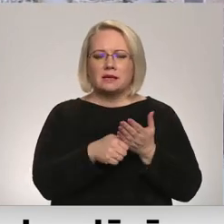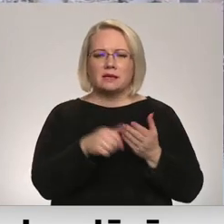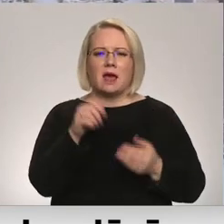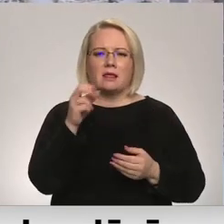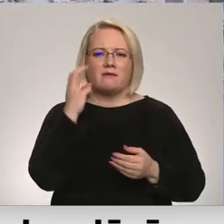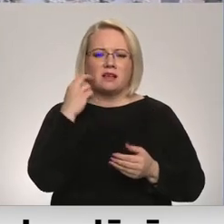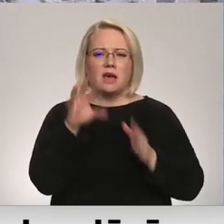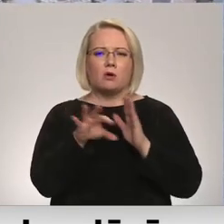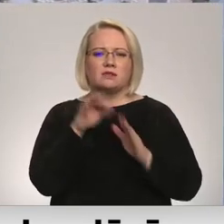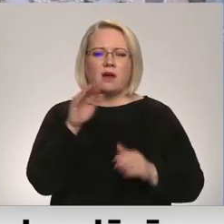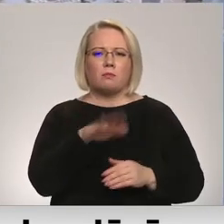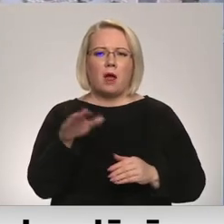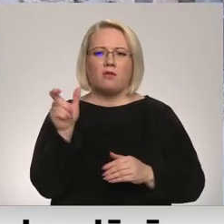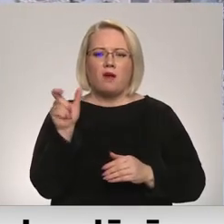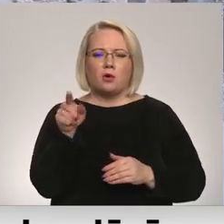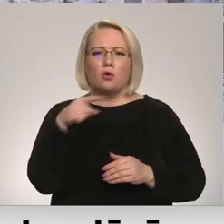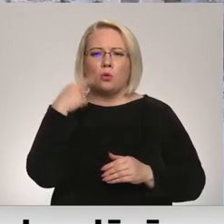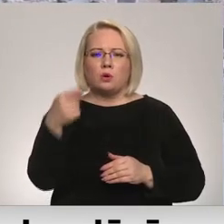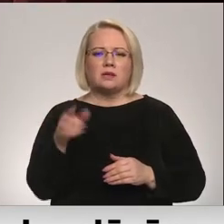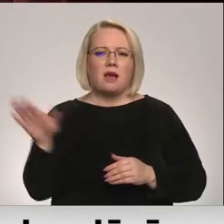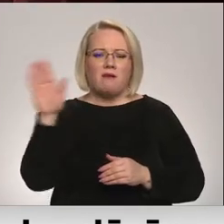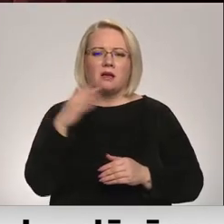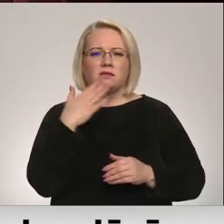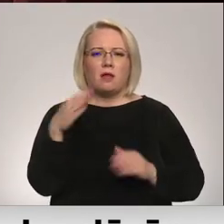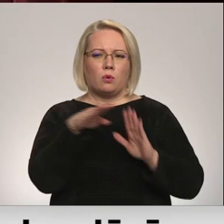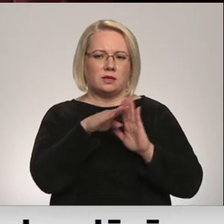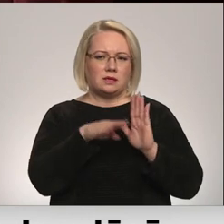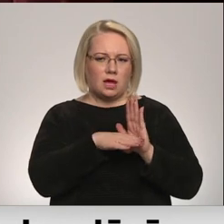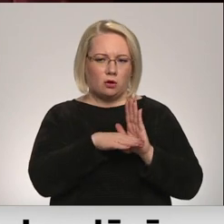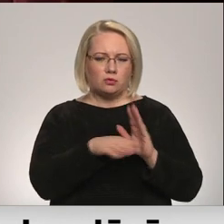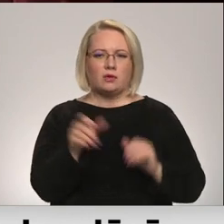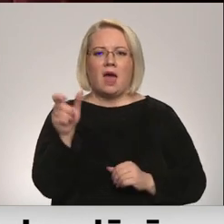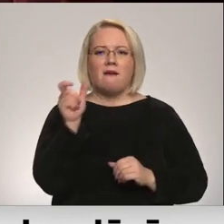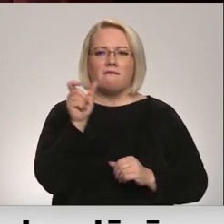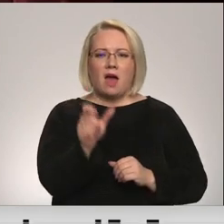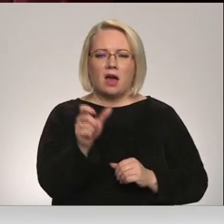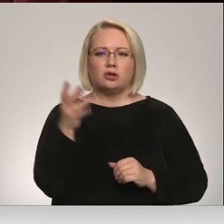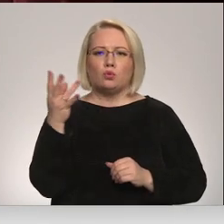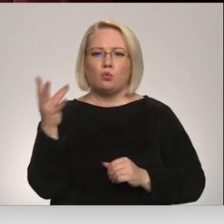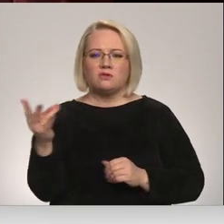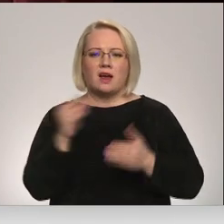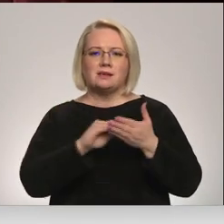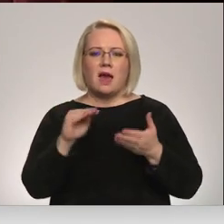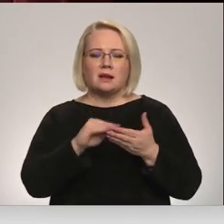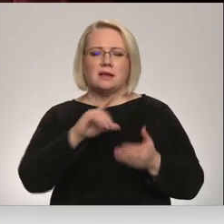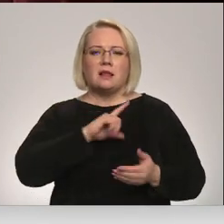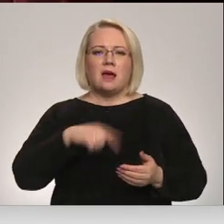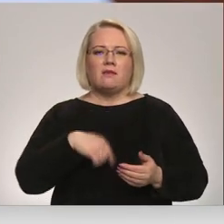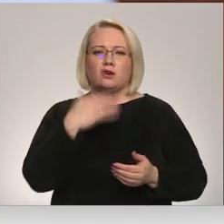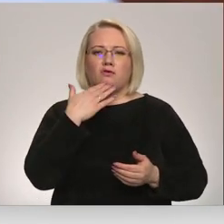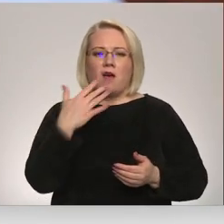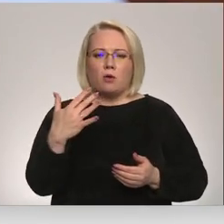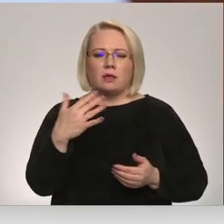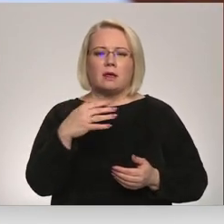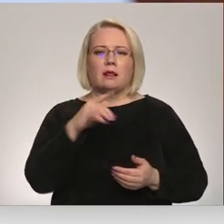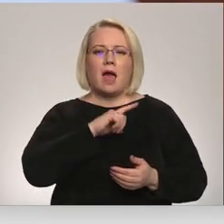bērnu vārdu, jo to regulējot valsts valodas likums. Tātad vārds, uzvārds ir jāraksta latviešu valodas alfabēta būr tiem,